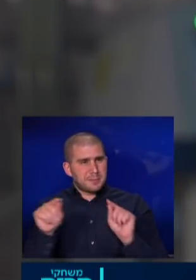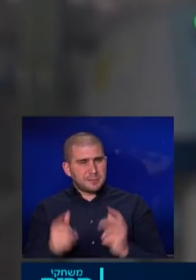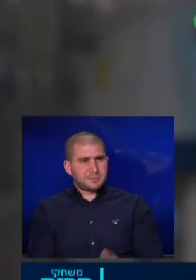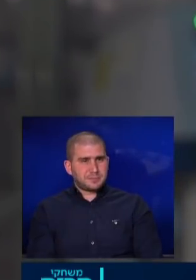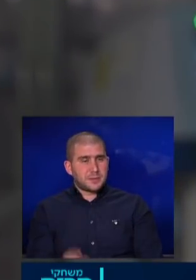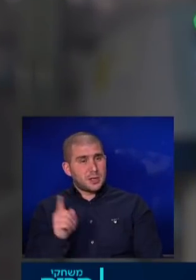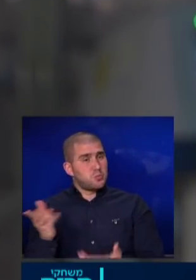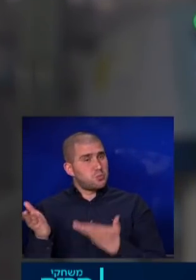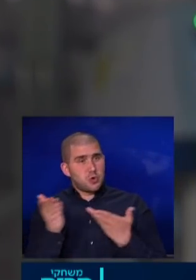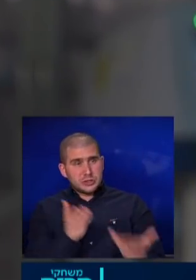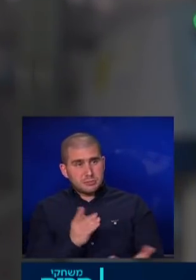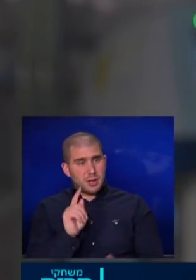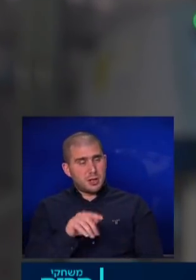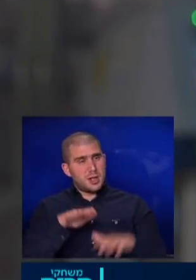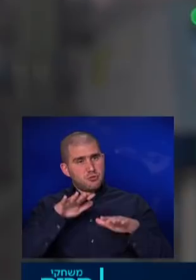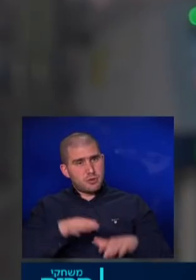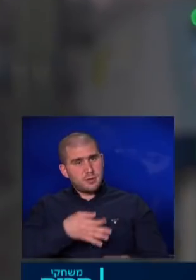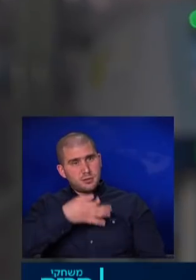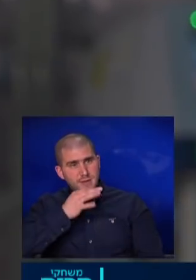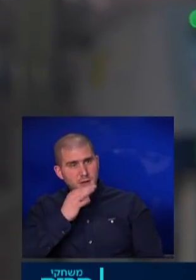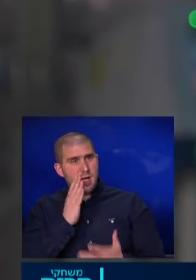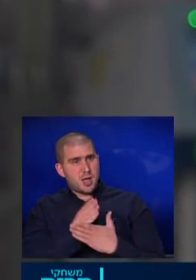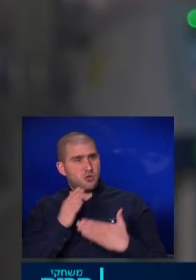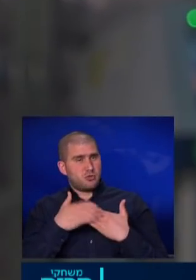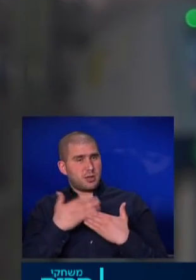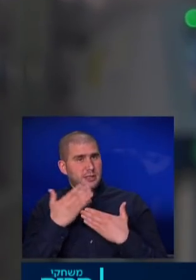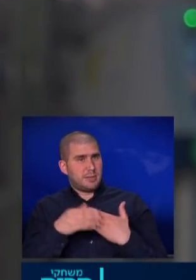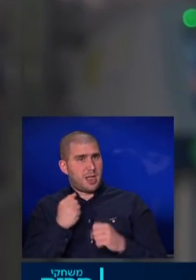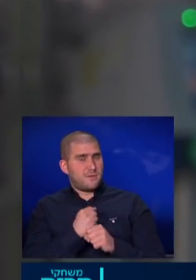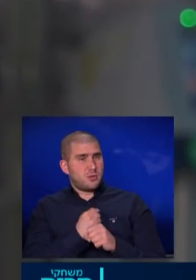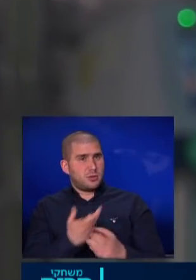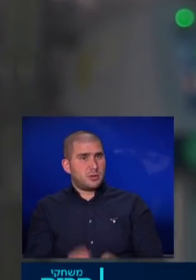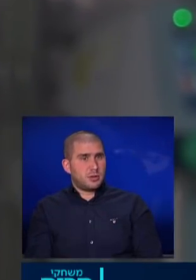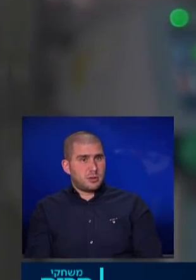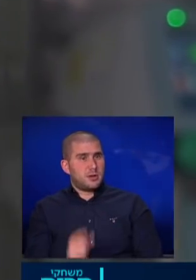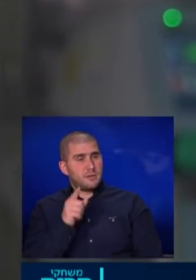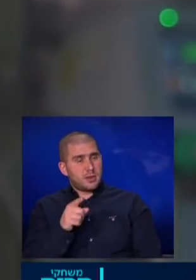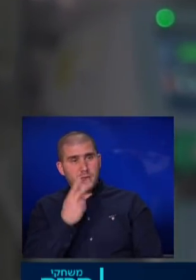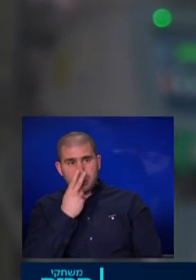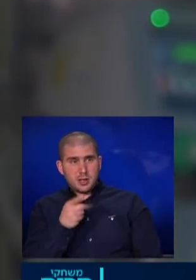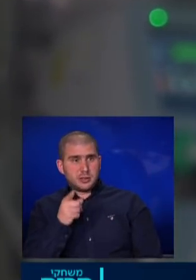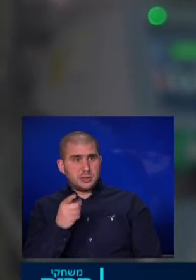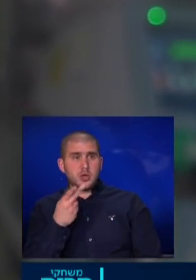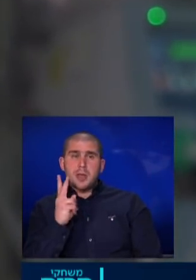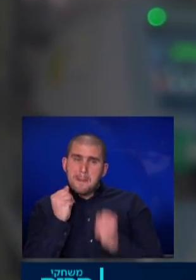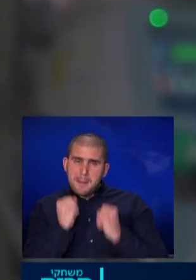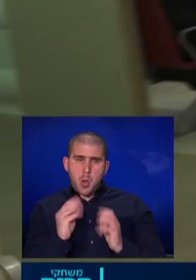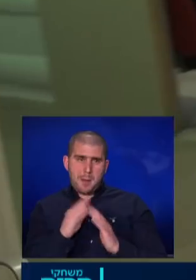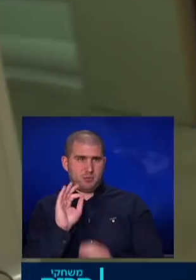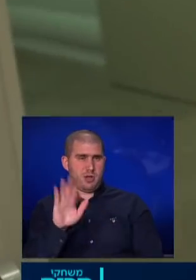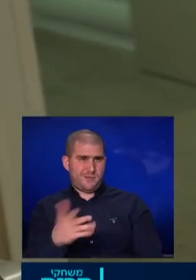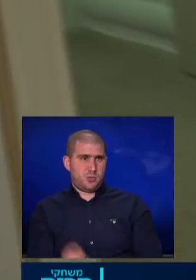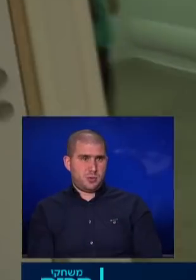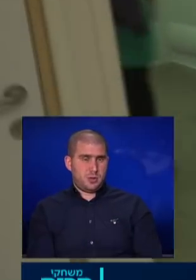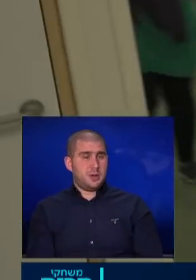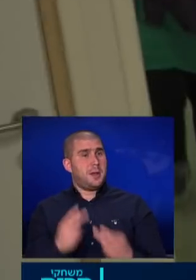אתה מוזמן לבוא לבוא, לשבת, לשתות קפה עד שאשתך תסיים עבודה ואתה תראה שזה יותר בטוח מהבית שלך